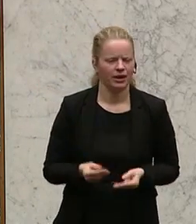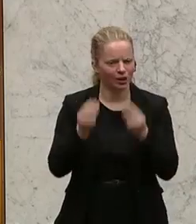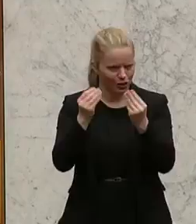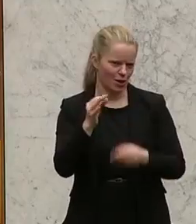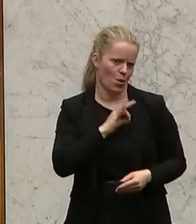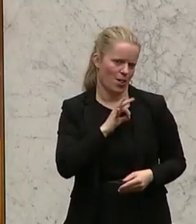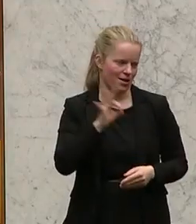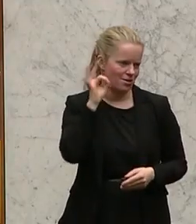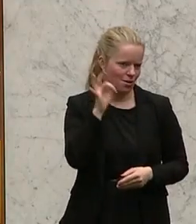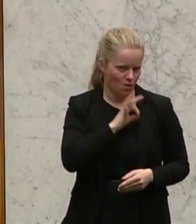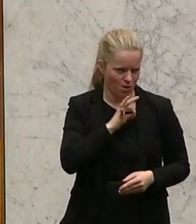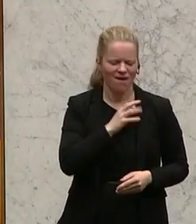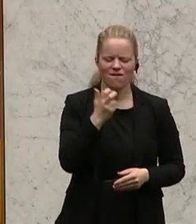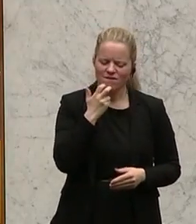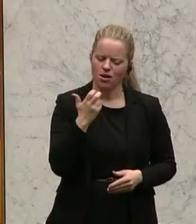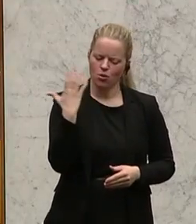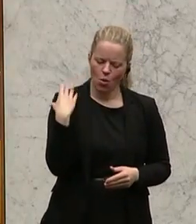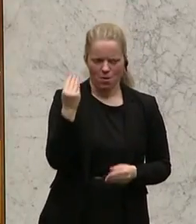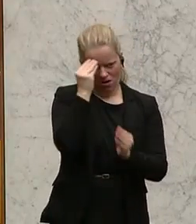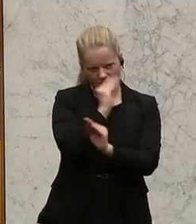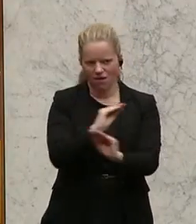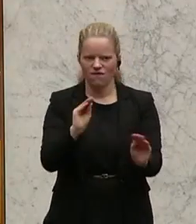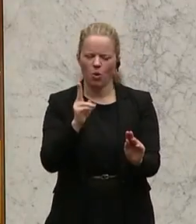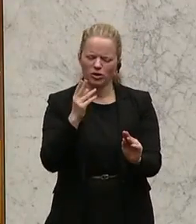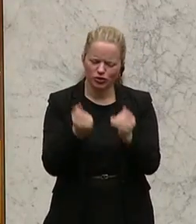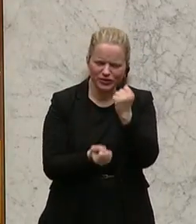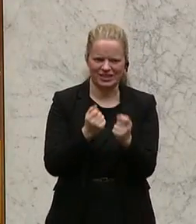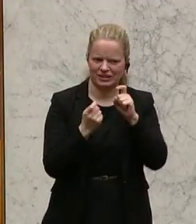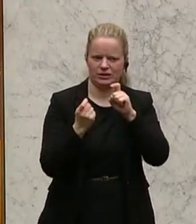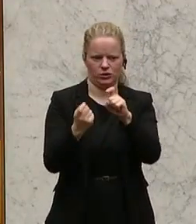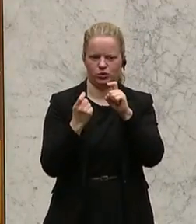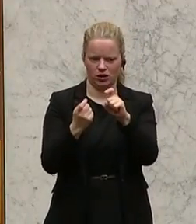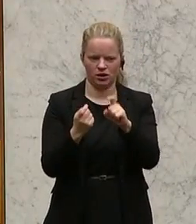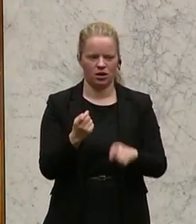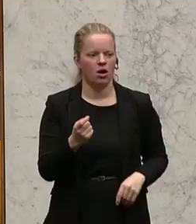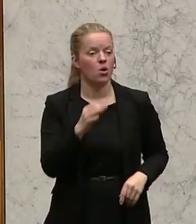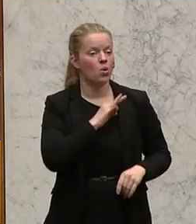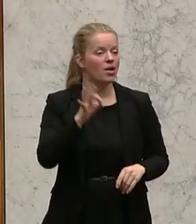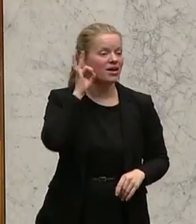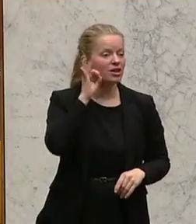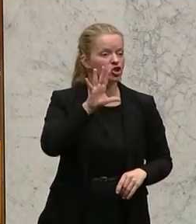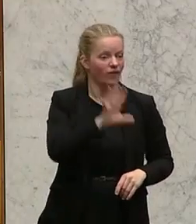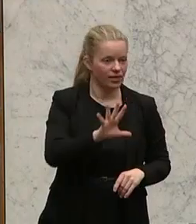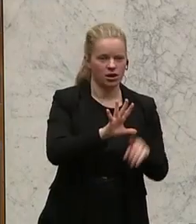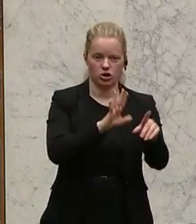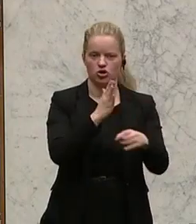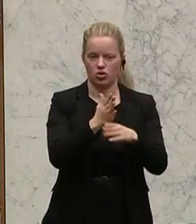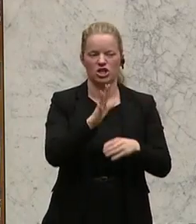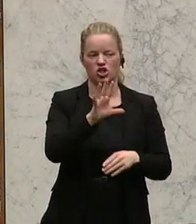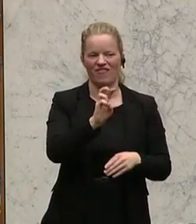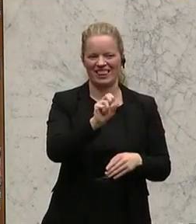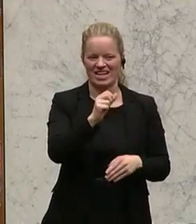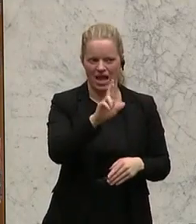das möchte ich auch einmal anbringen, weil es zu schwierig ist, zu diskutieren. Frau Kollegin Schwenten hat das angesprochen. Sie vermischen